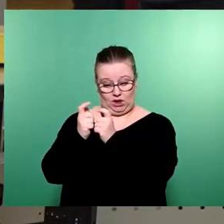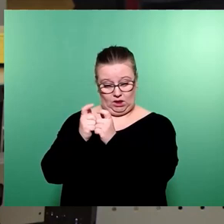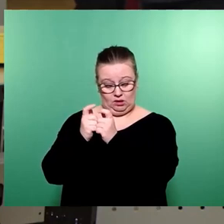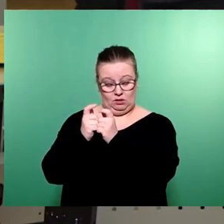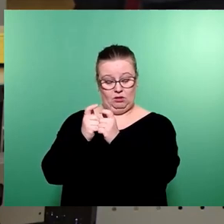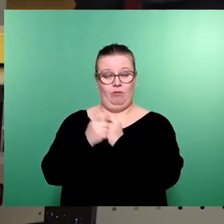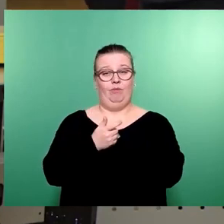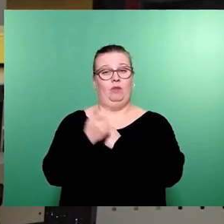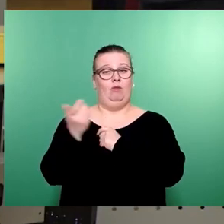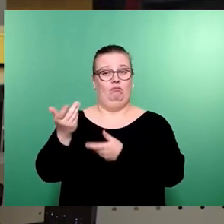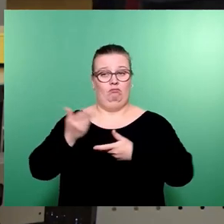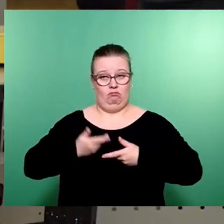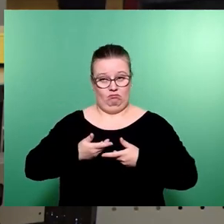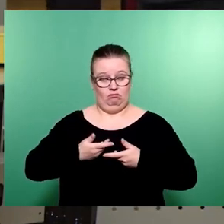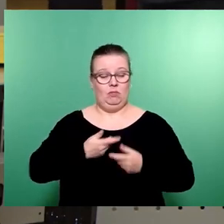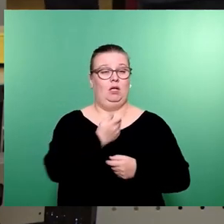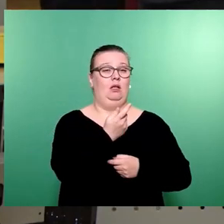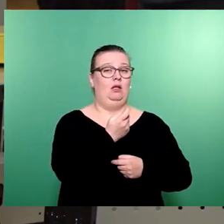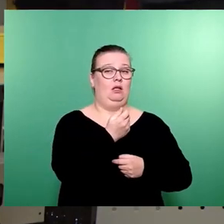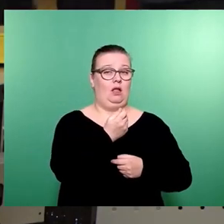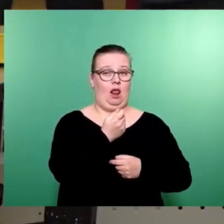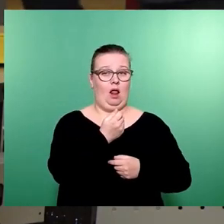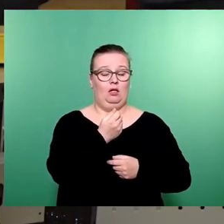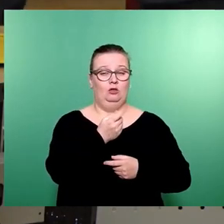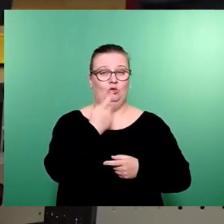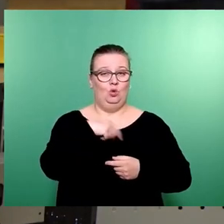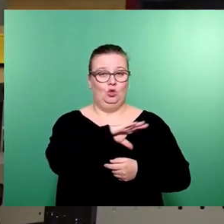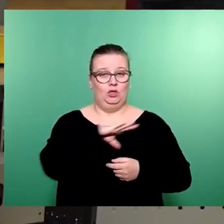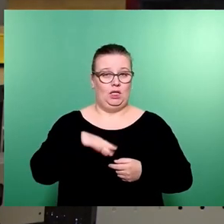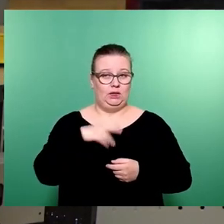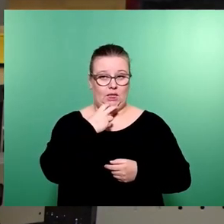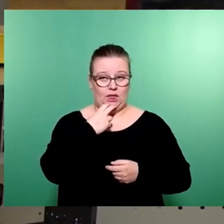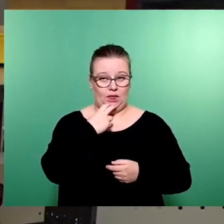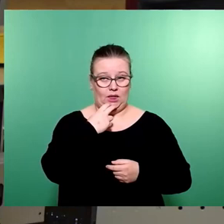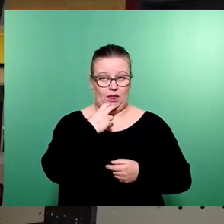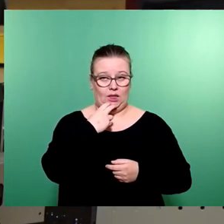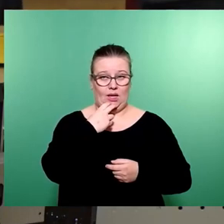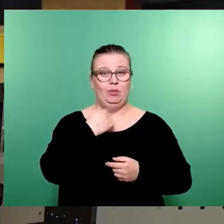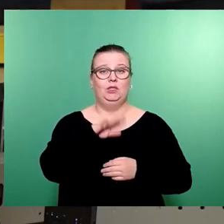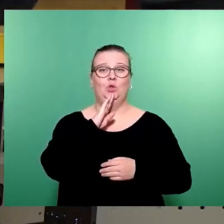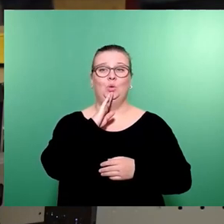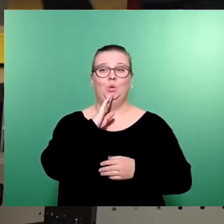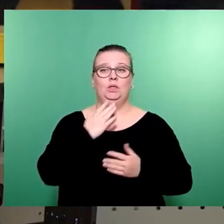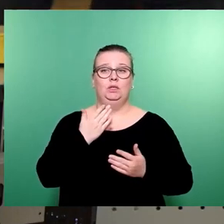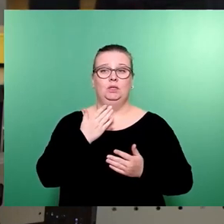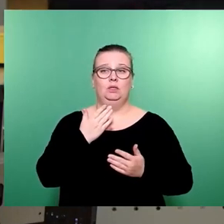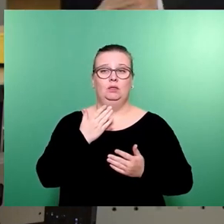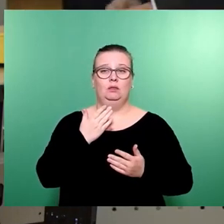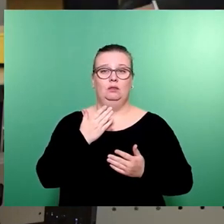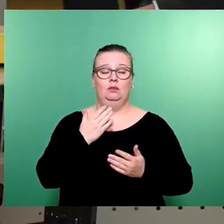hat Geld durch die DPD, durch die Sachsenenergie und das reicht aber nicht mehr. So, wir haben jetzt eine